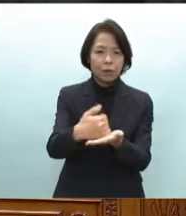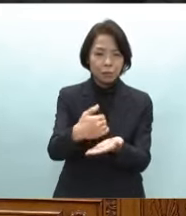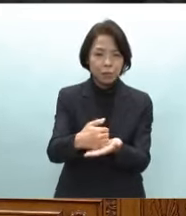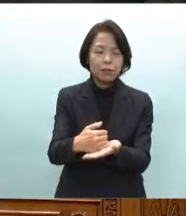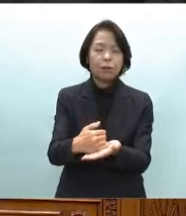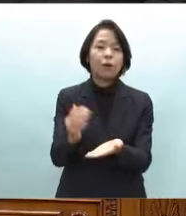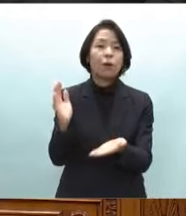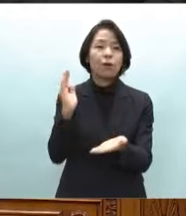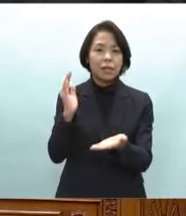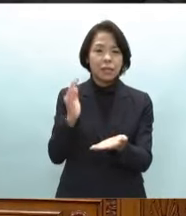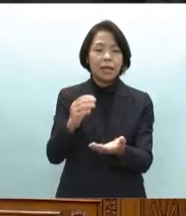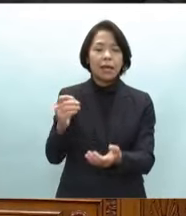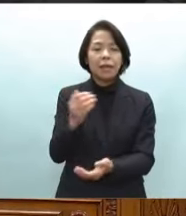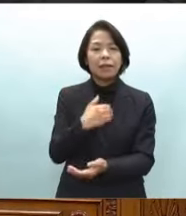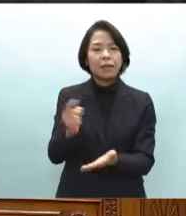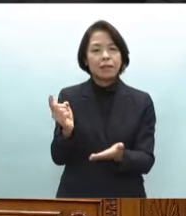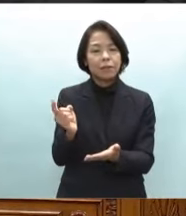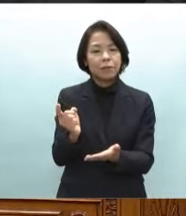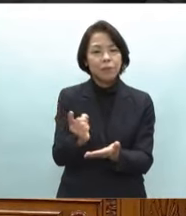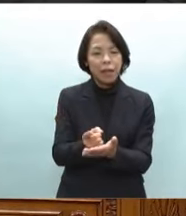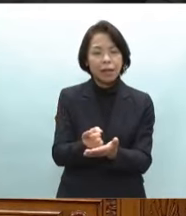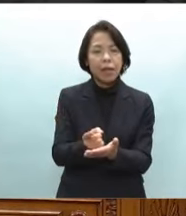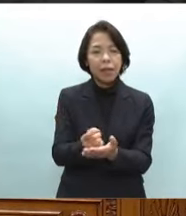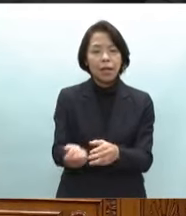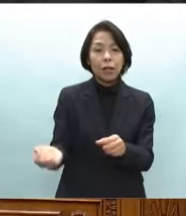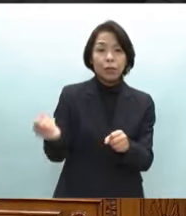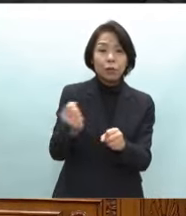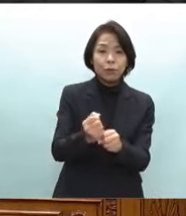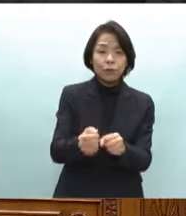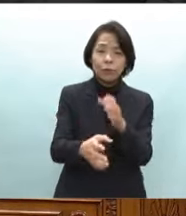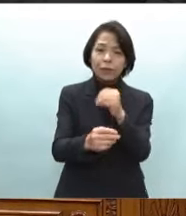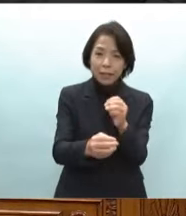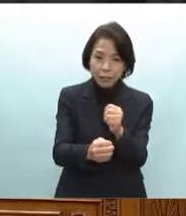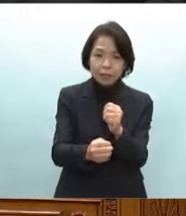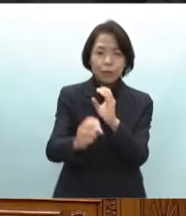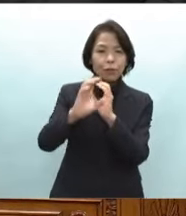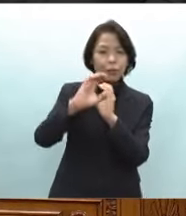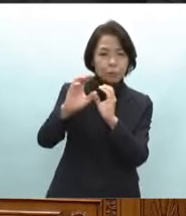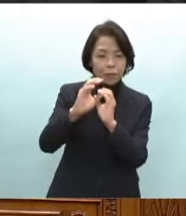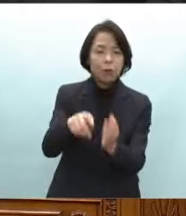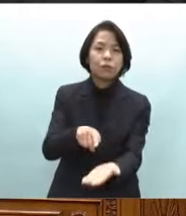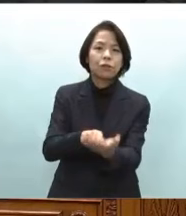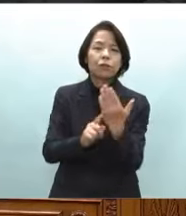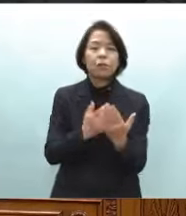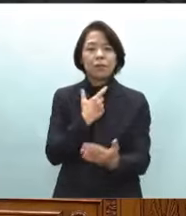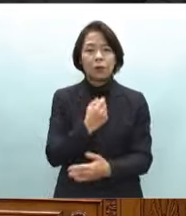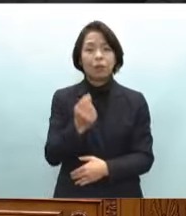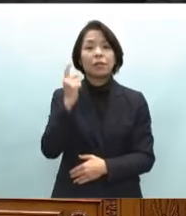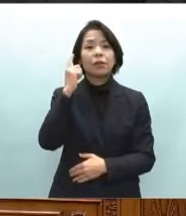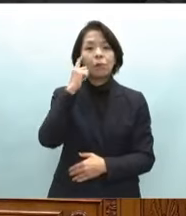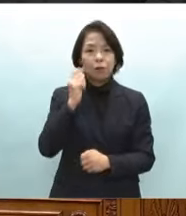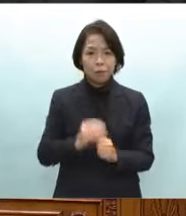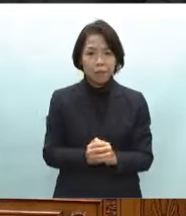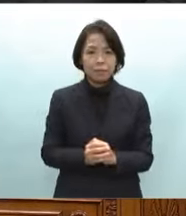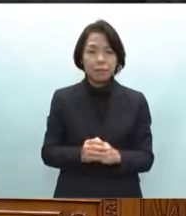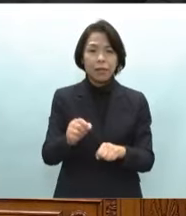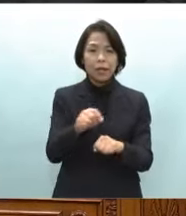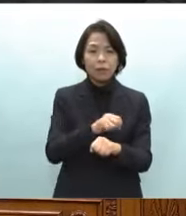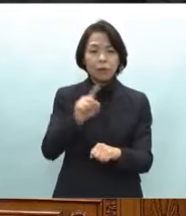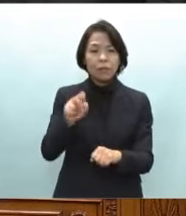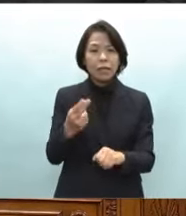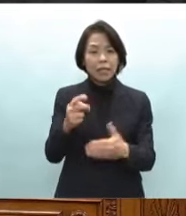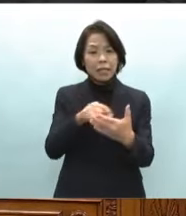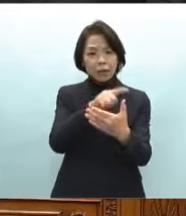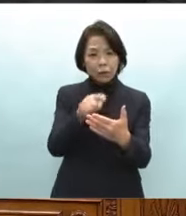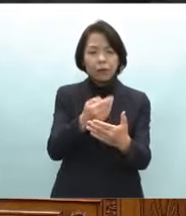できるだけ復旧の時期的見通しを示していただきたいと思いますとりわけ野党にとって生命